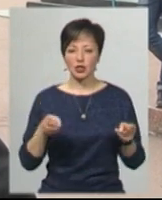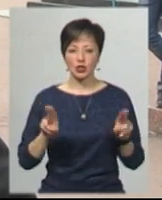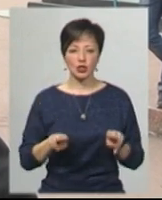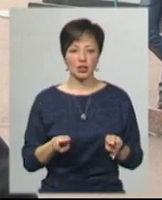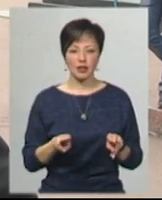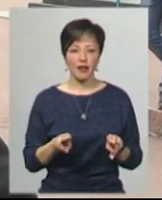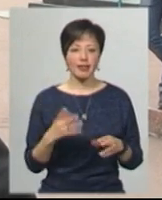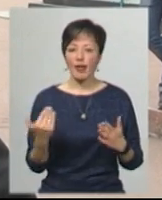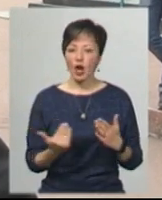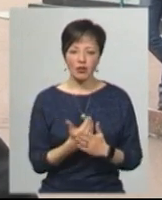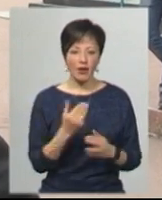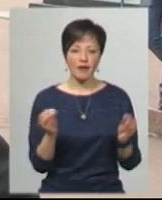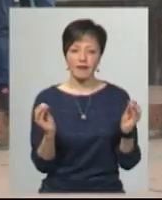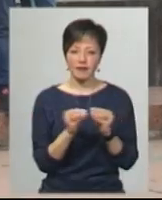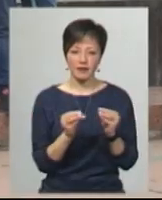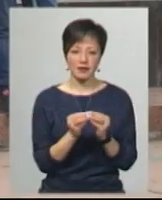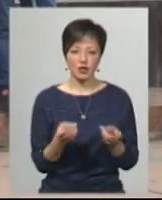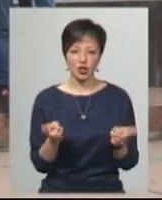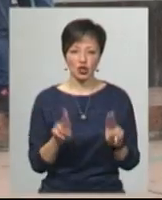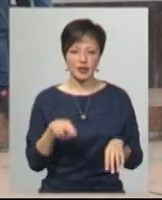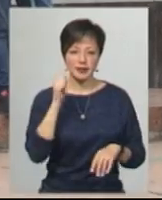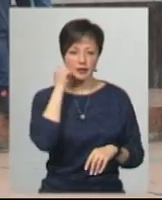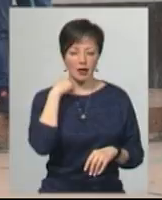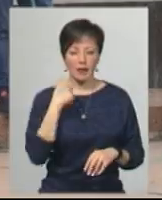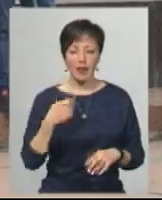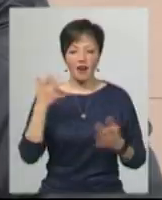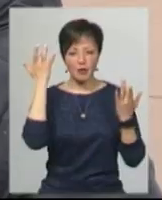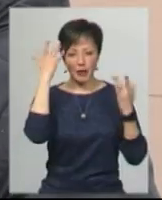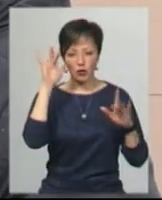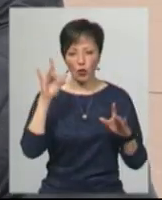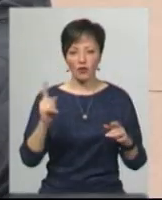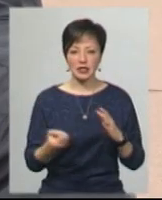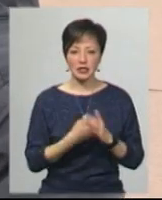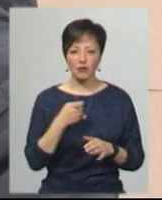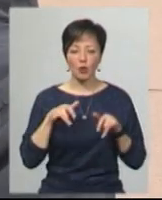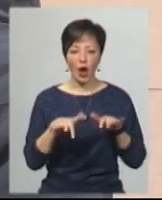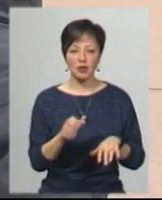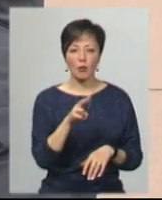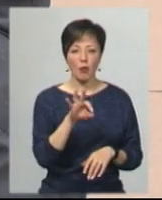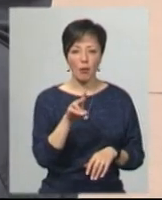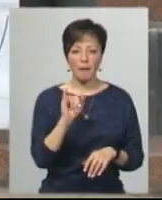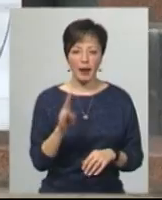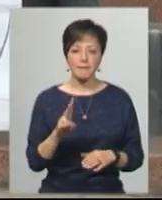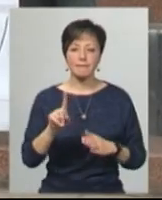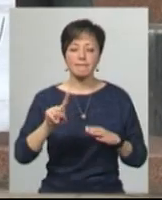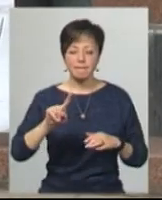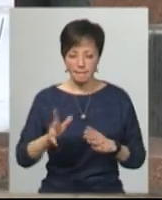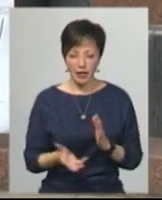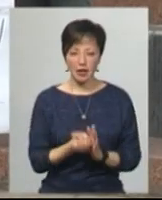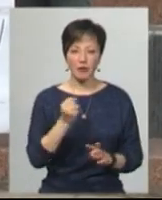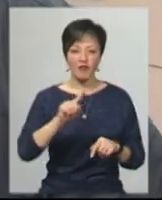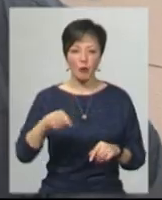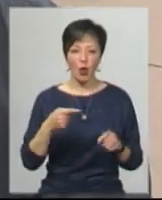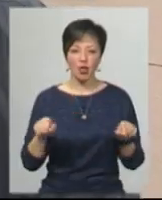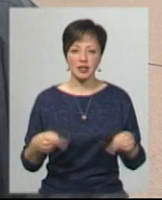нова, а в нас залишилася стара. Випадково дізнався про акцію хмельничанин Андрій Попек. Каже, підтримує вимог організатора, тому